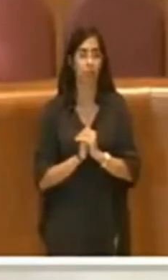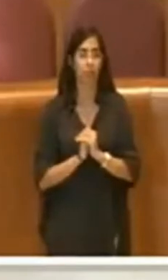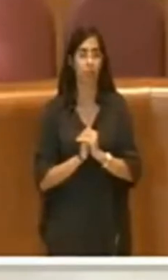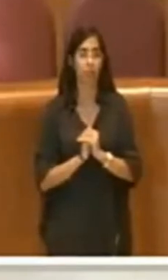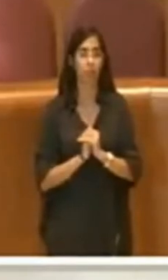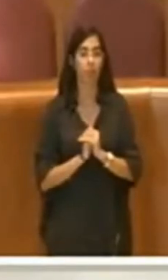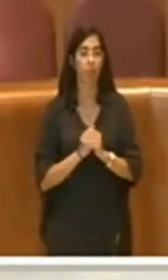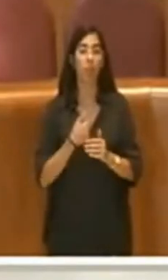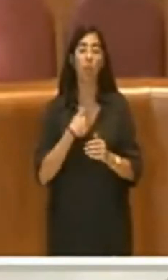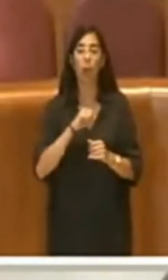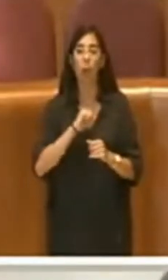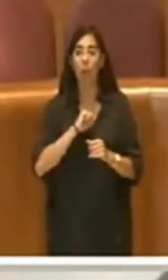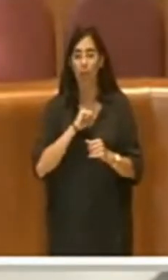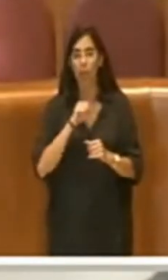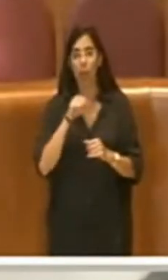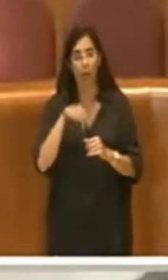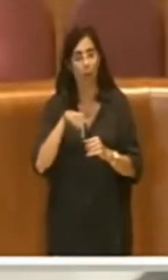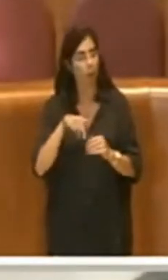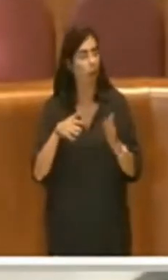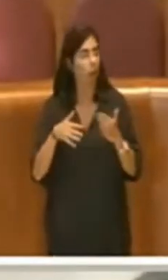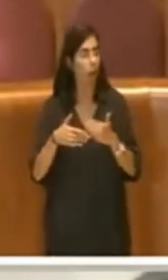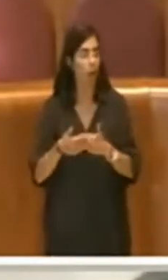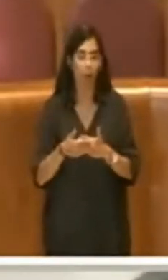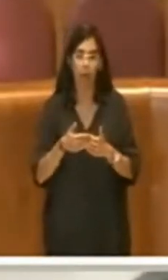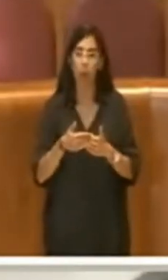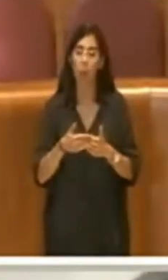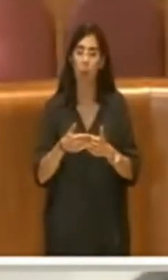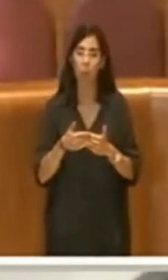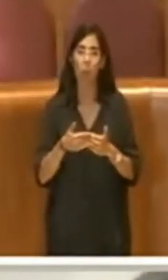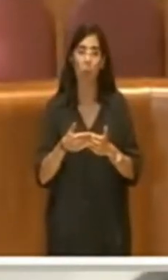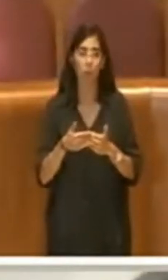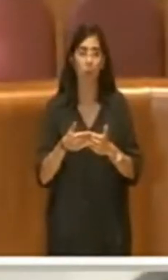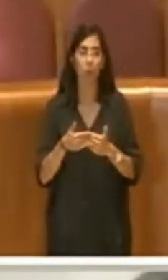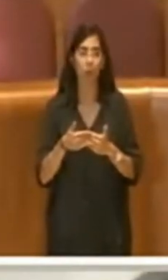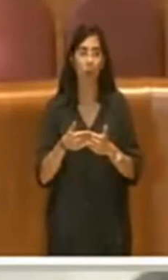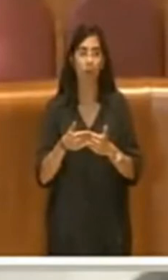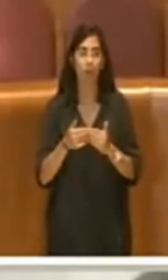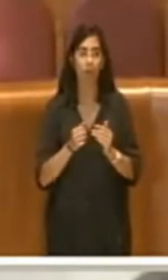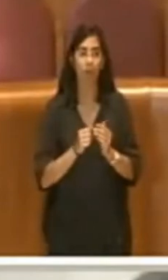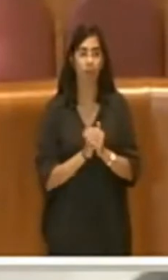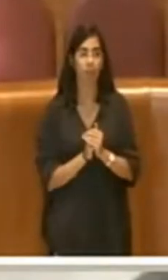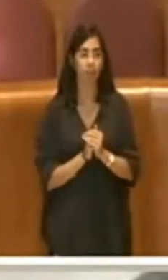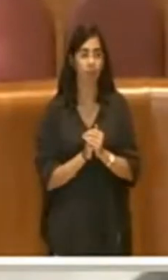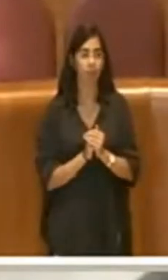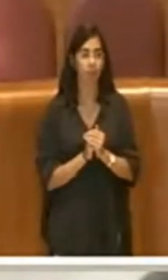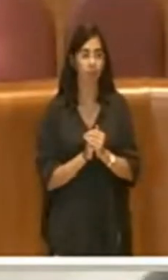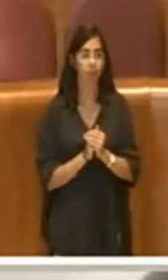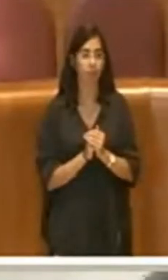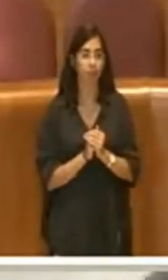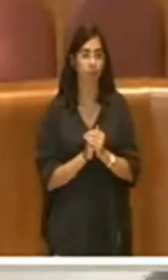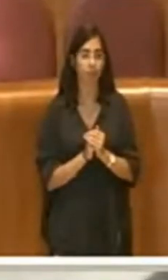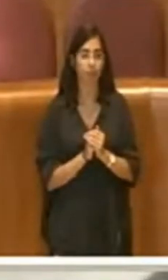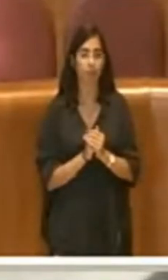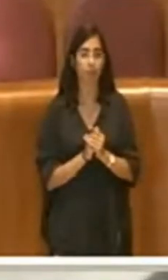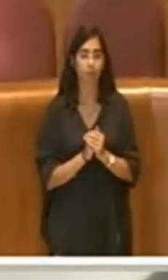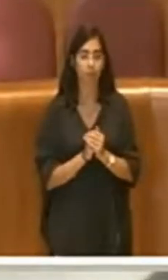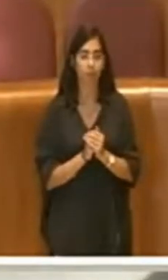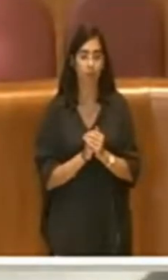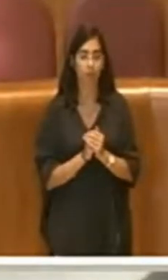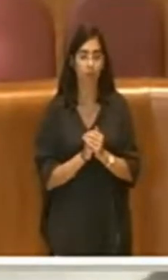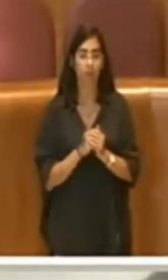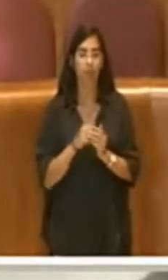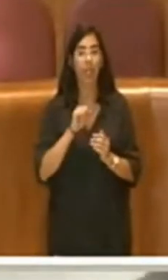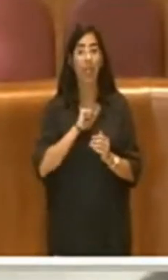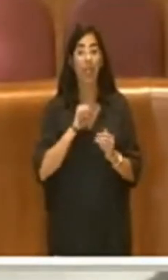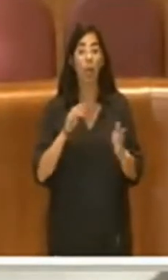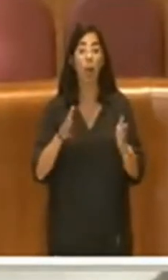in quest'aula poter fare anche un... A qualche consigliere dell'opposizione